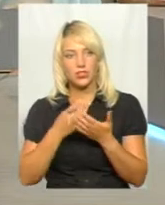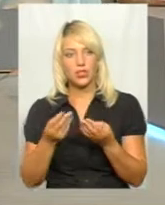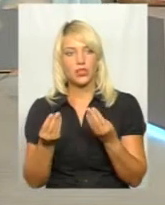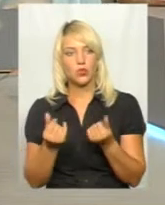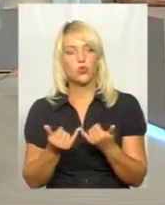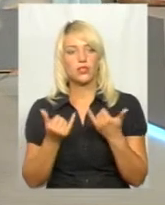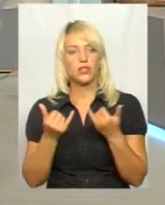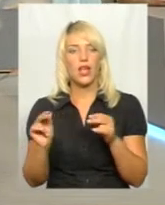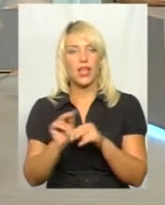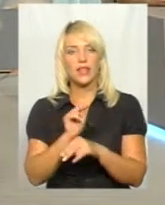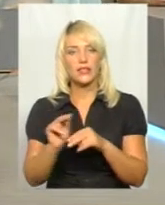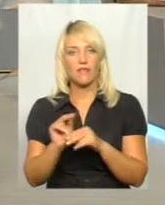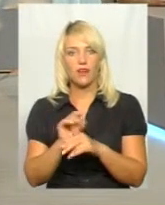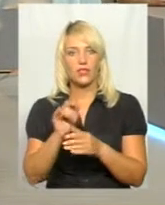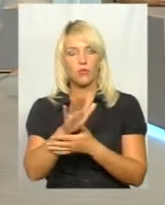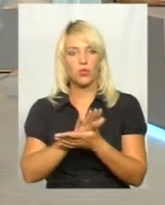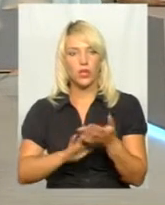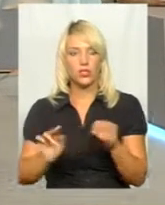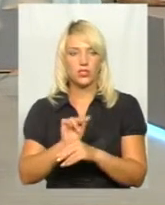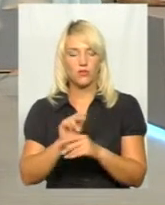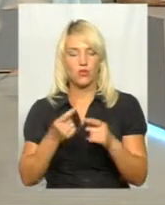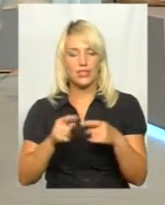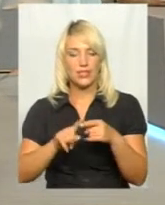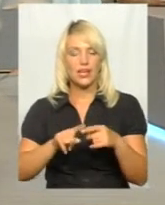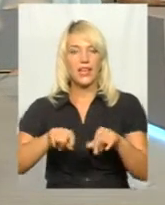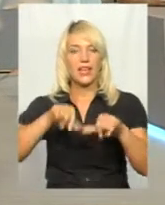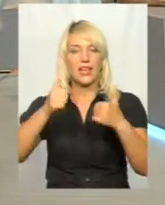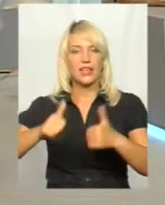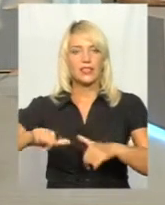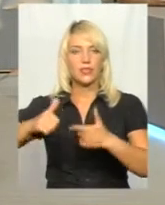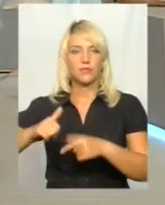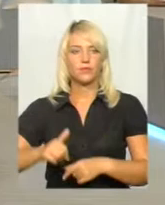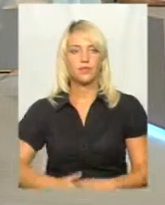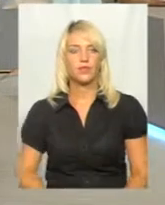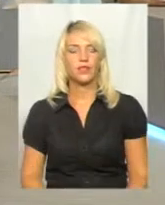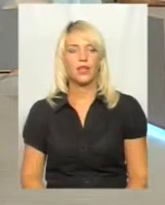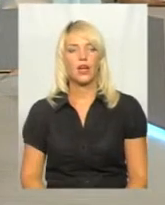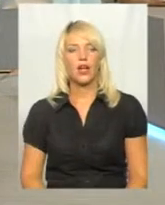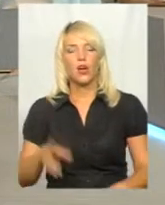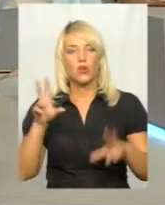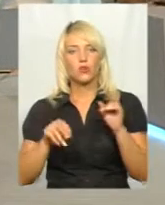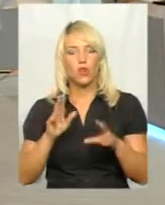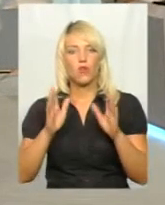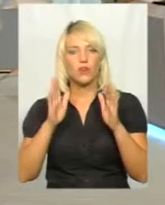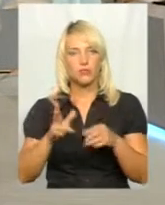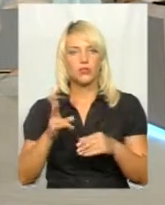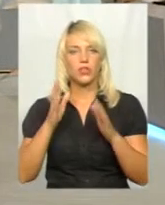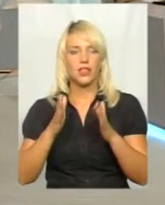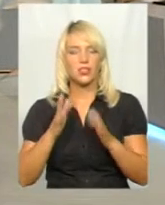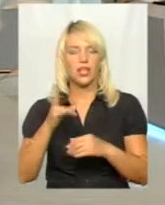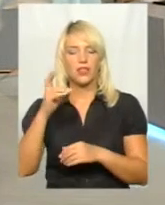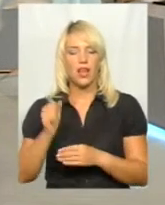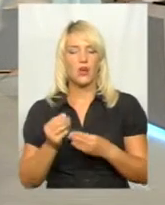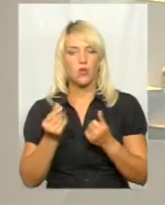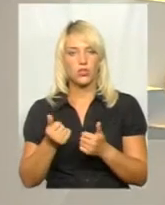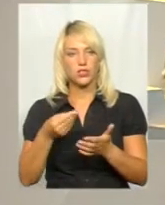на подальшу реставрацію цих скульптур Мазура. Скажіть, будь ласка, розраховувати будете лише на кошти